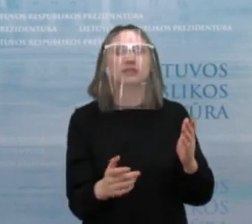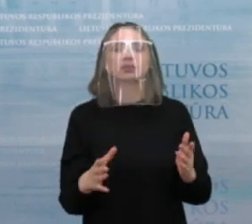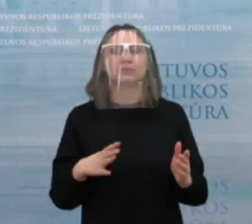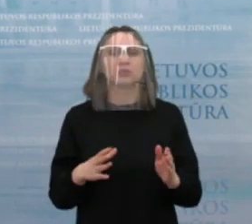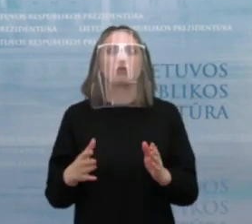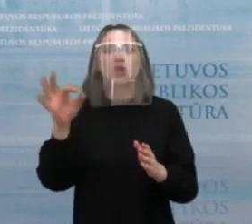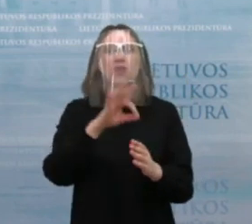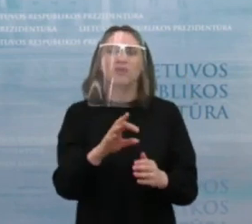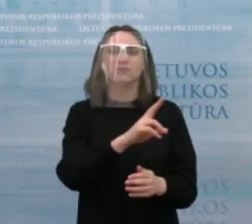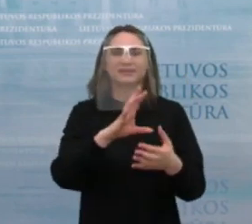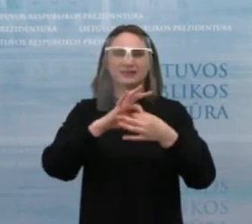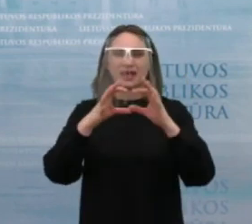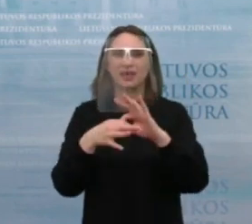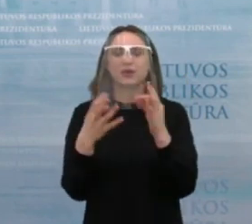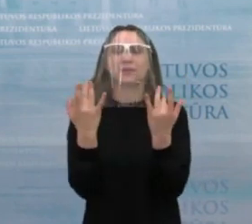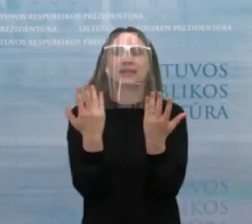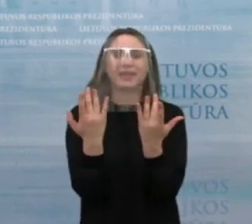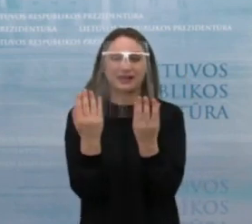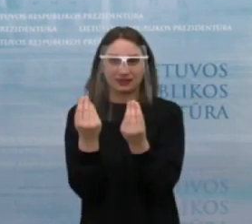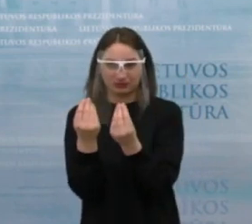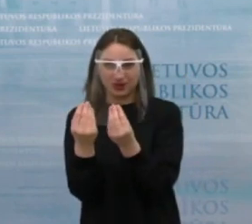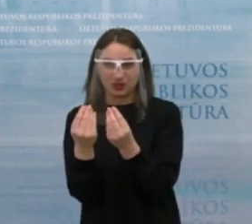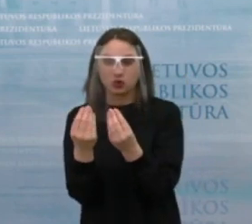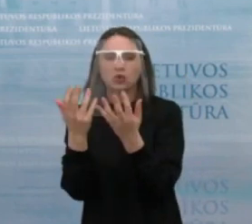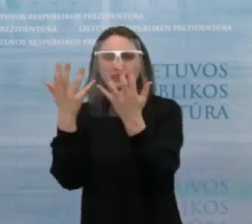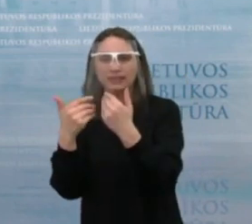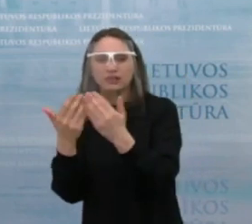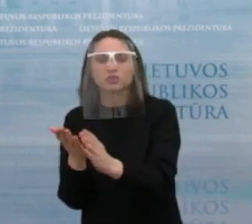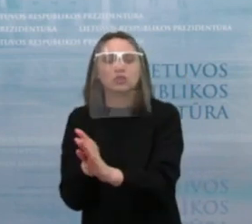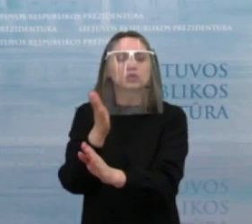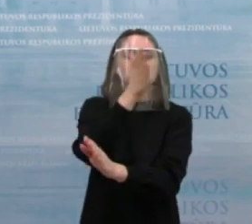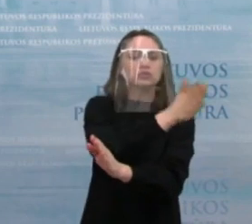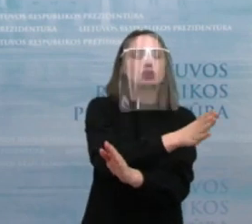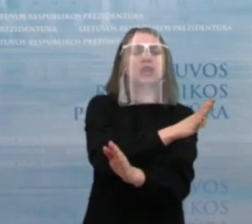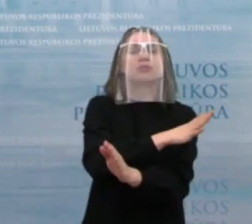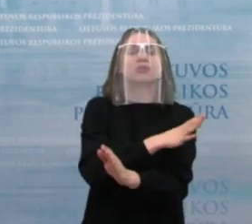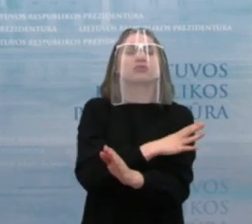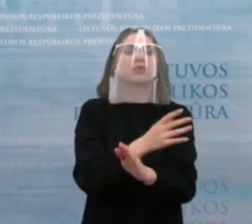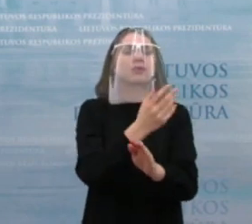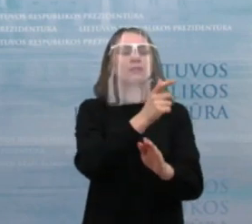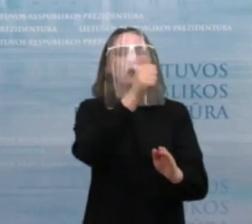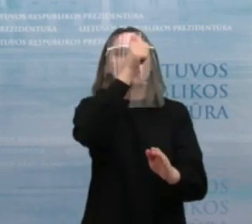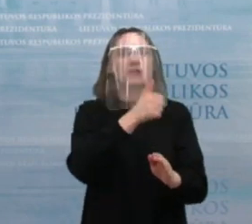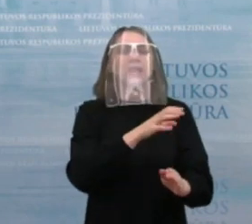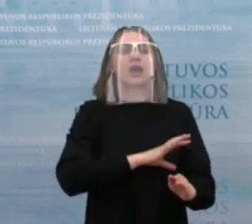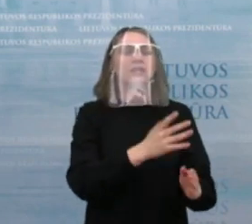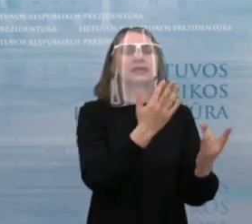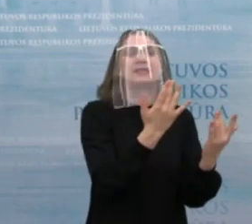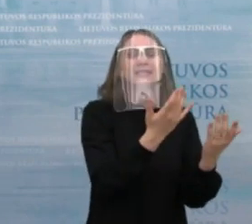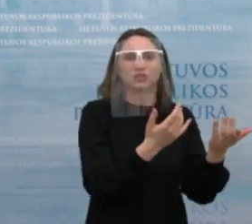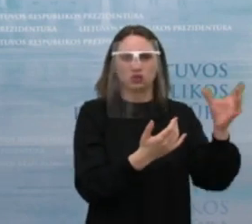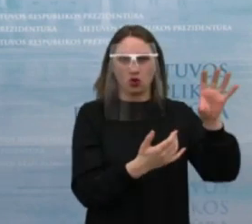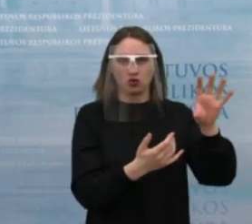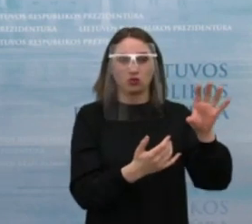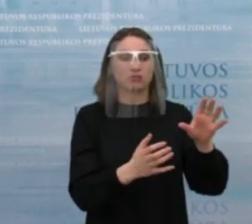išmokos, būtų įmamas palankesnis. Tai yra, kad jeigu pajamos mažėjo per pandemiją, tai būtų skaičiuojamas laikotarpis